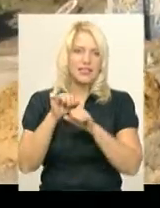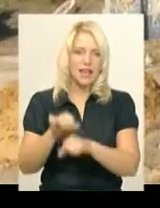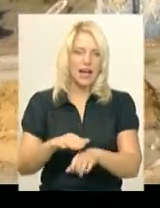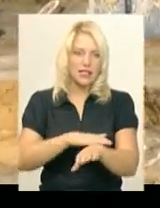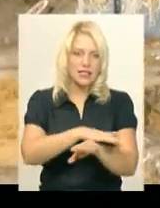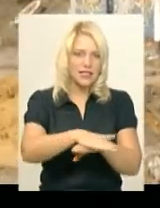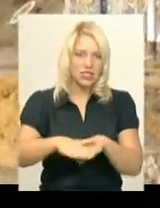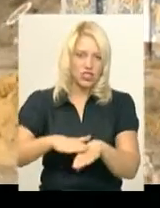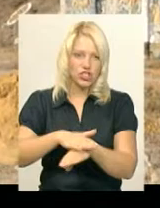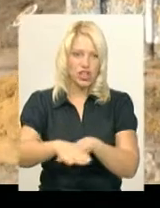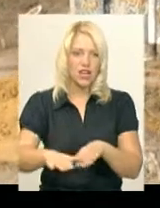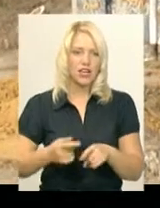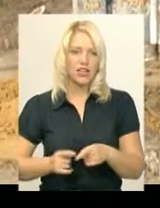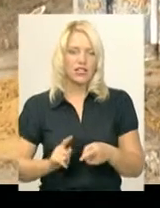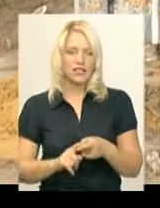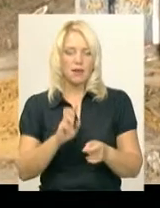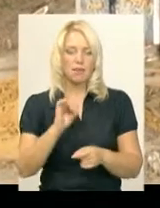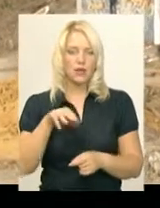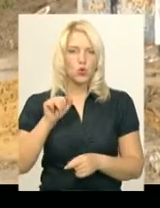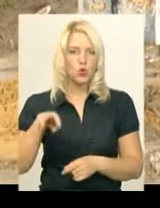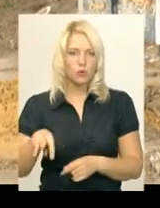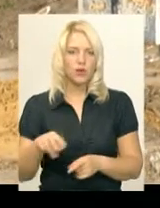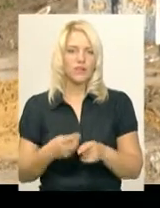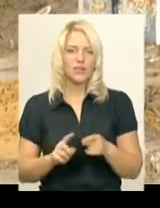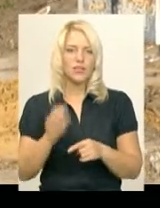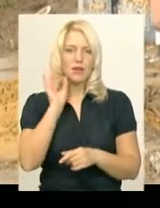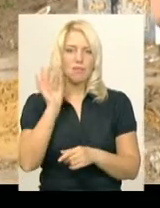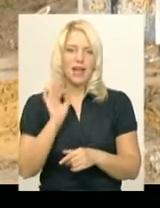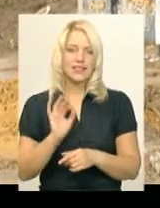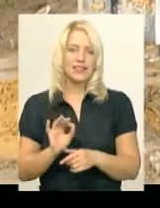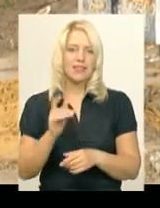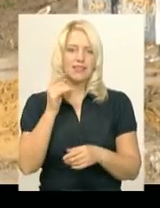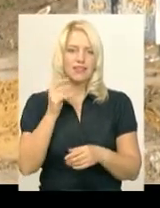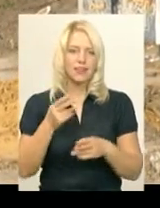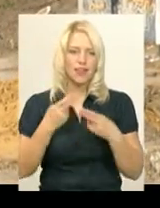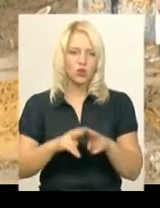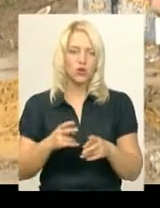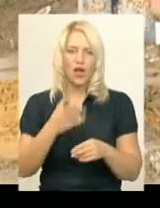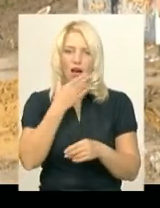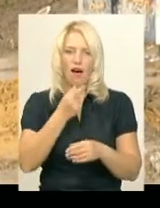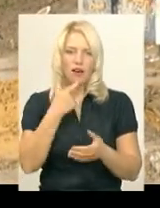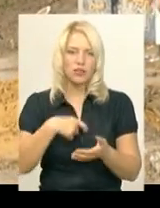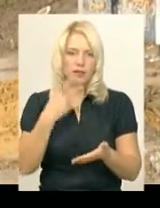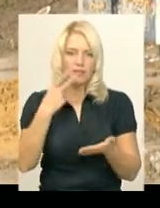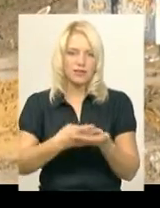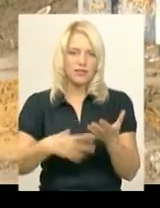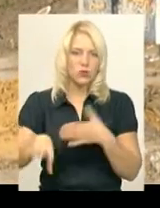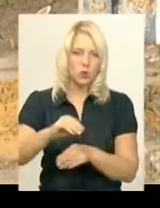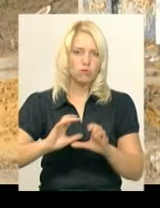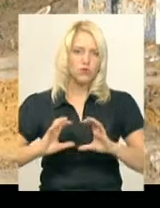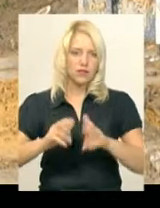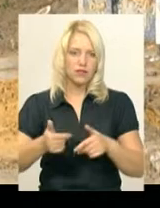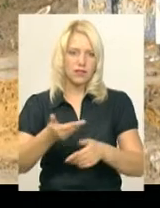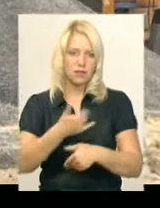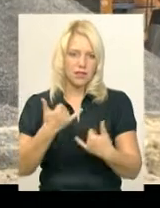ШМА на модифіцірованих бітомах. йде, це німецька технологія, яка дуже гарно себе зарекомендувала у всьому світі. Ми її